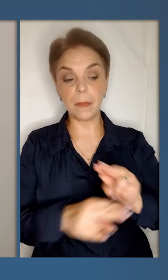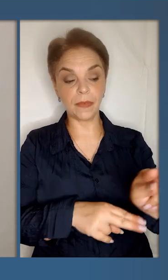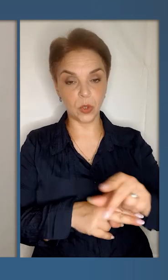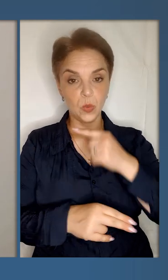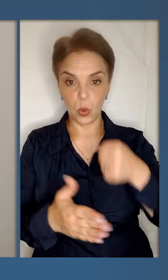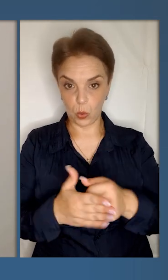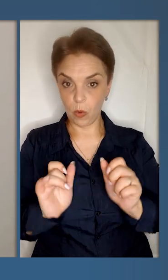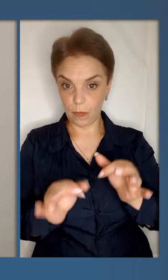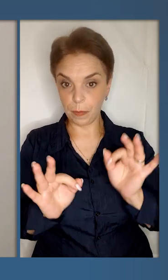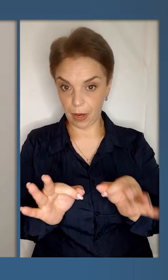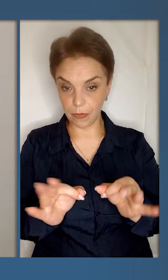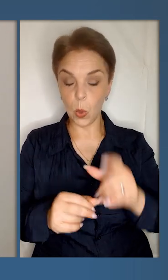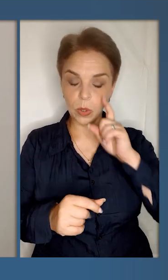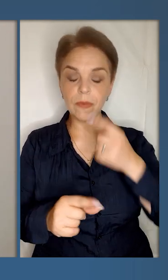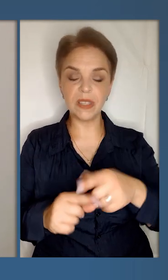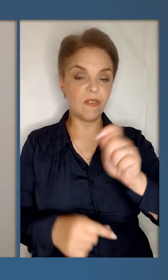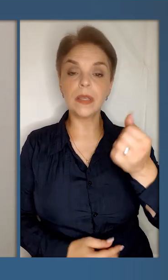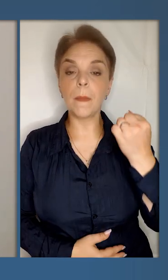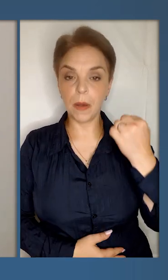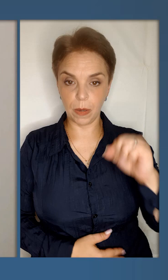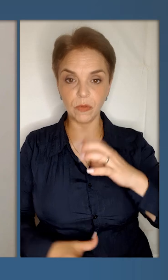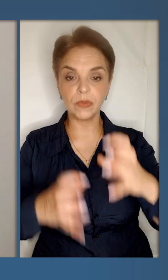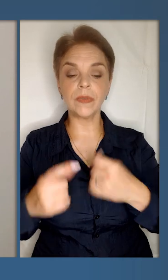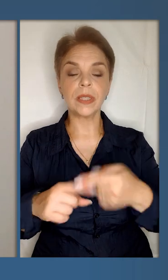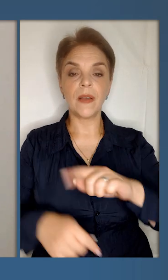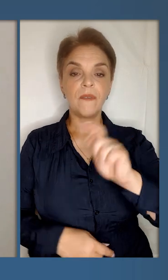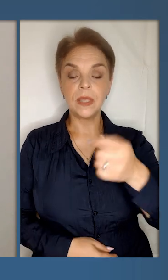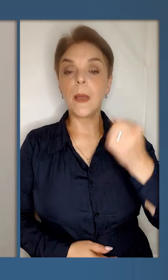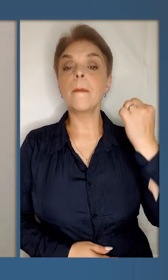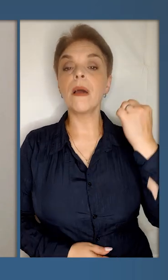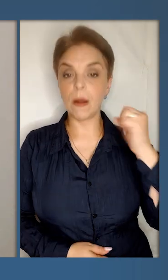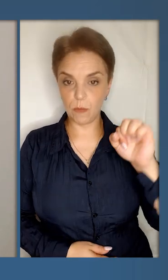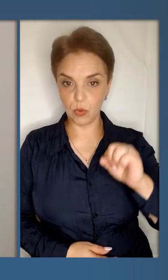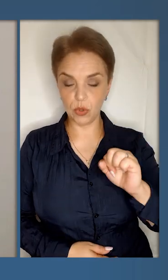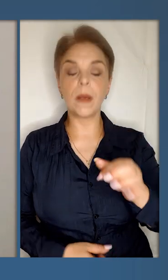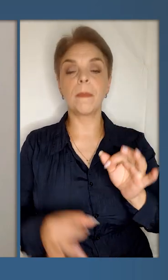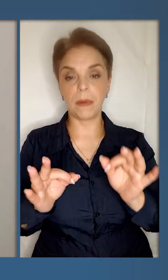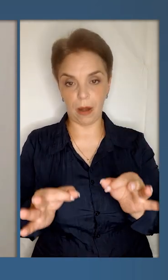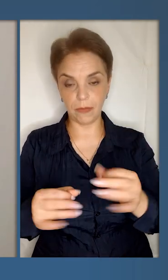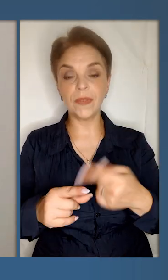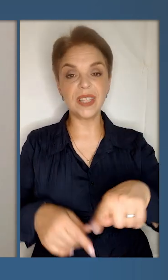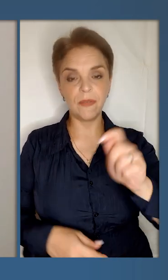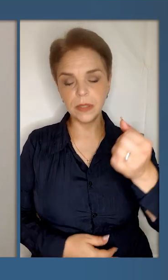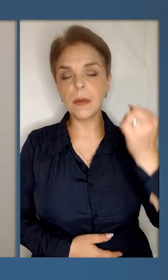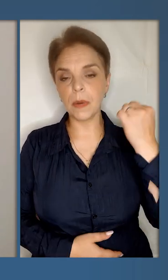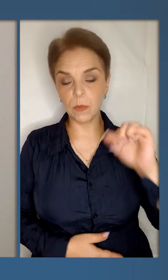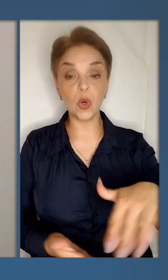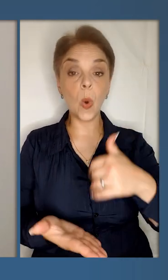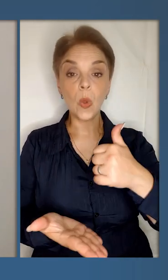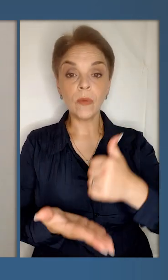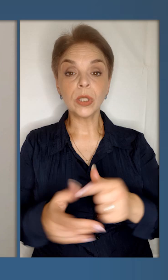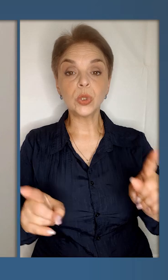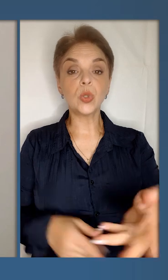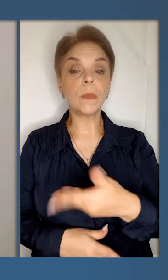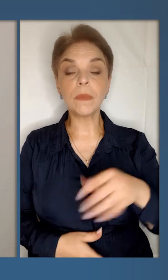і привчає Росію до втрат. Україна в цій війні переможе, світ в цій війні переможе. Правда в цій війні